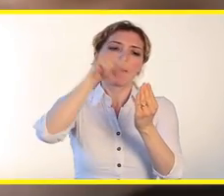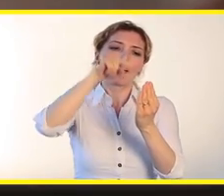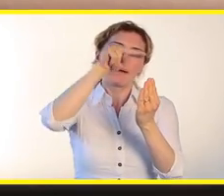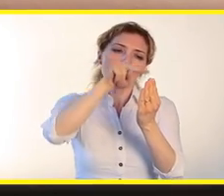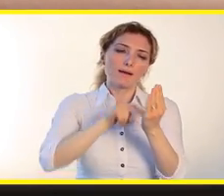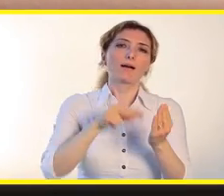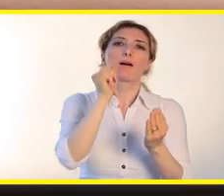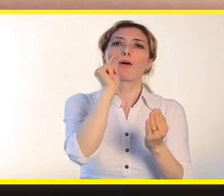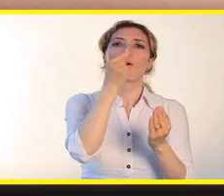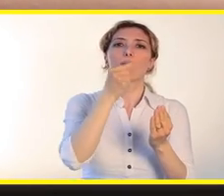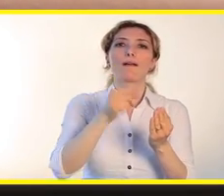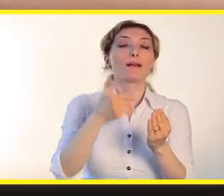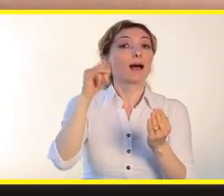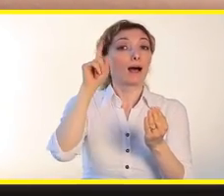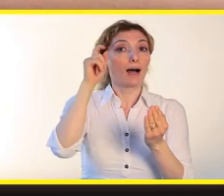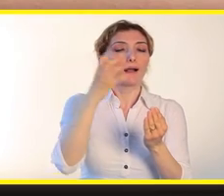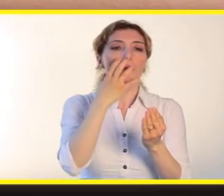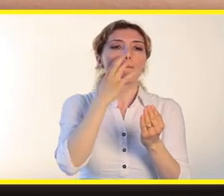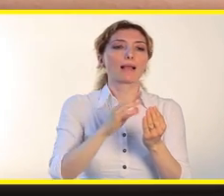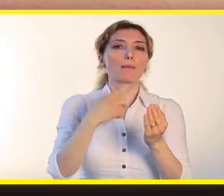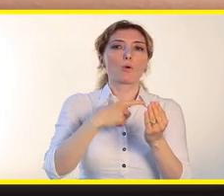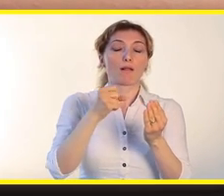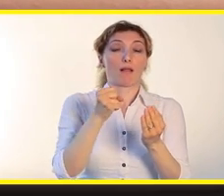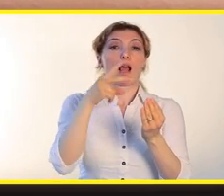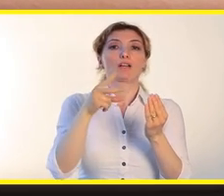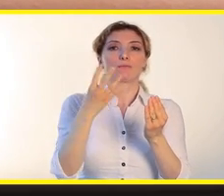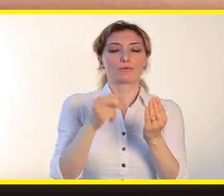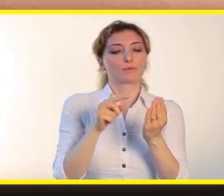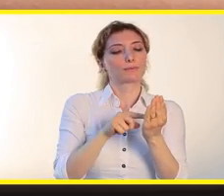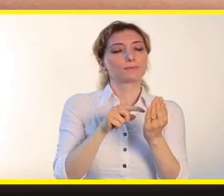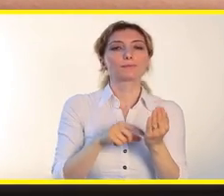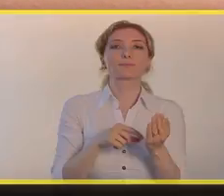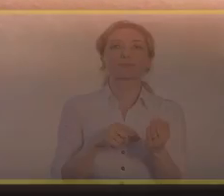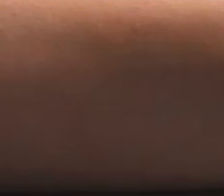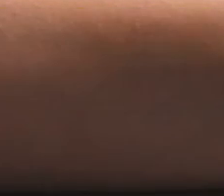aşağı sürükleyin. Ve akıllı bekleme özelliğini aktif hale getirin.